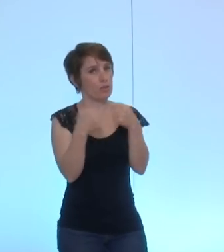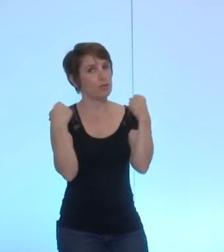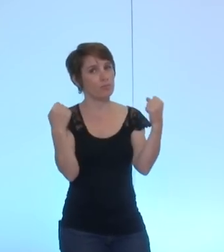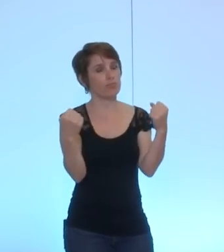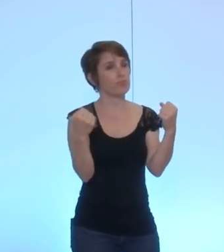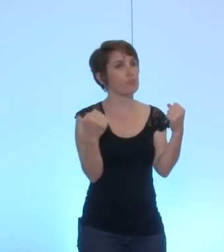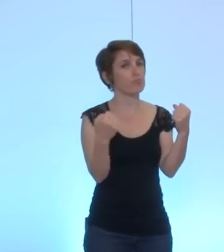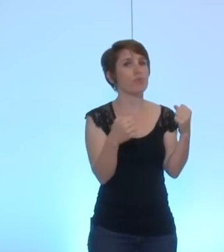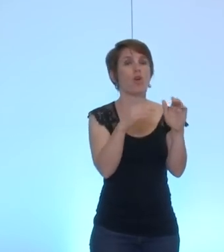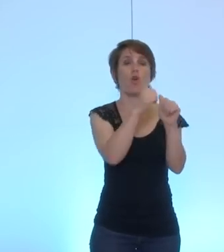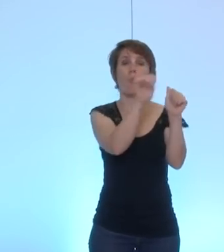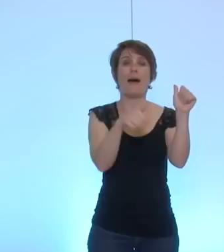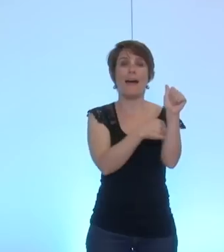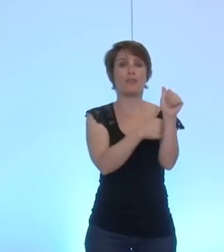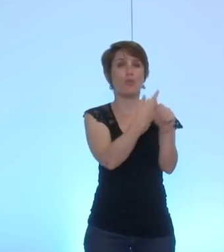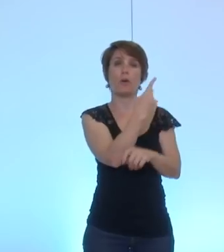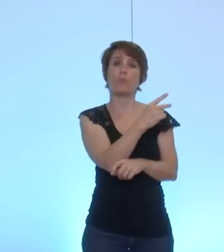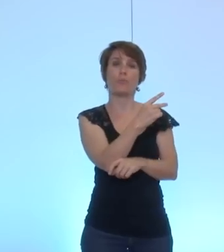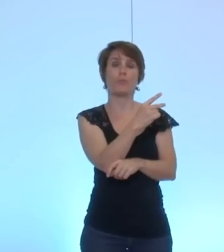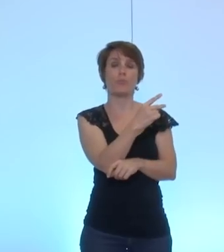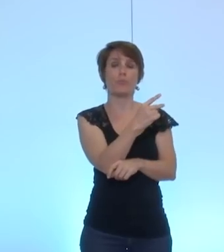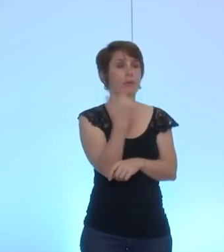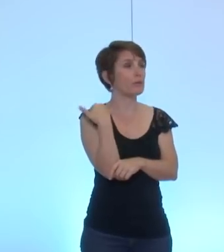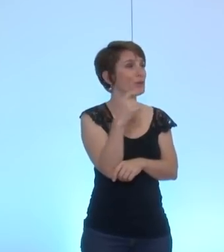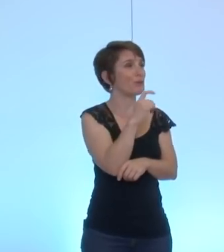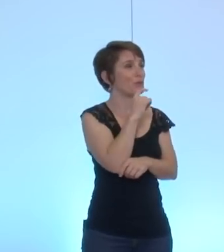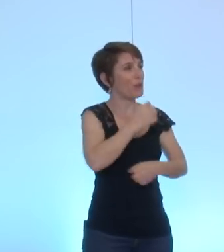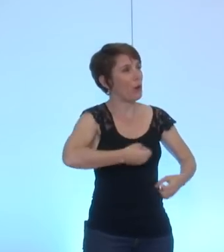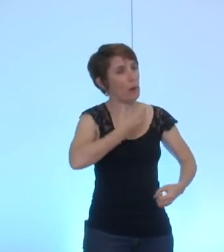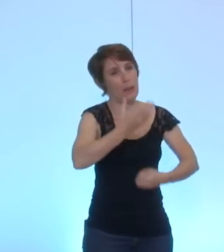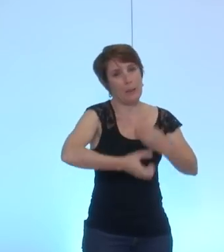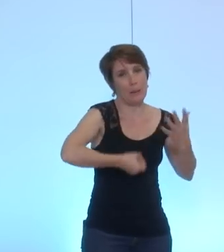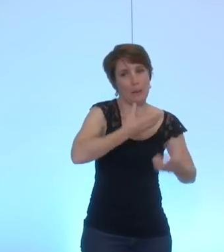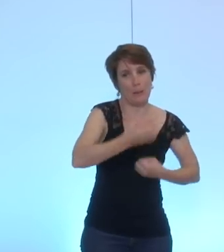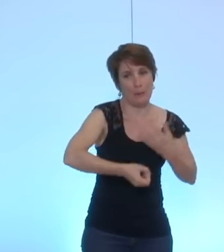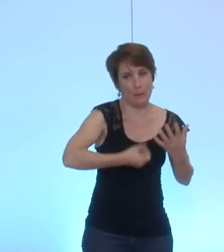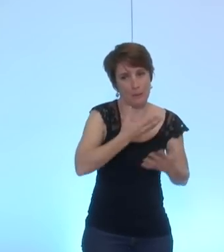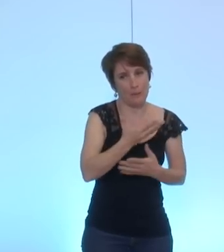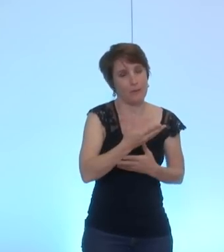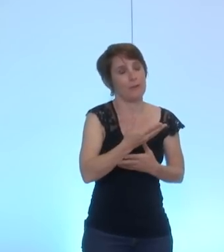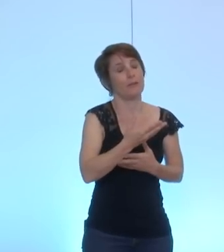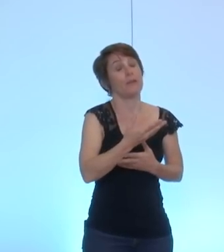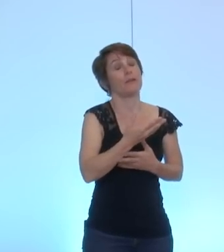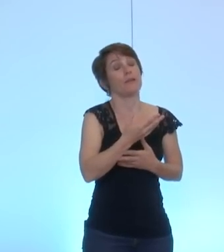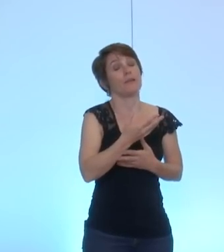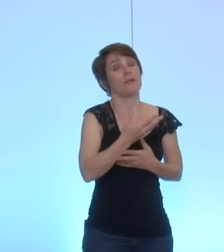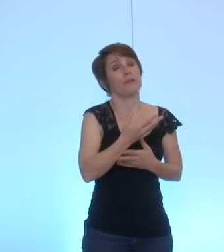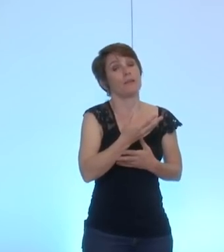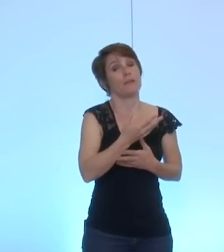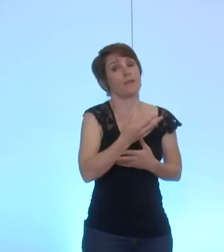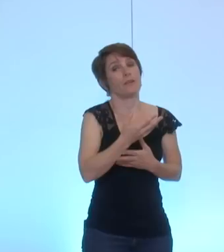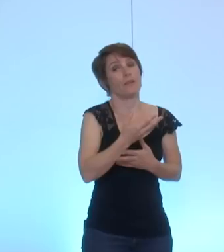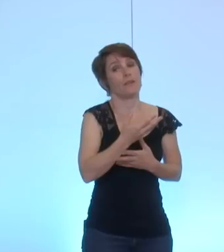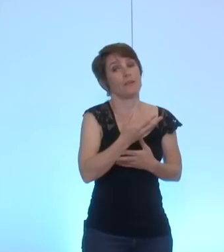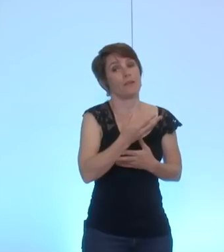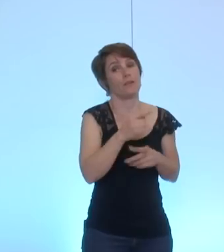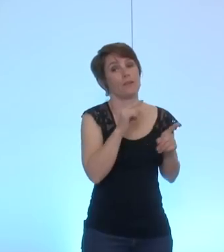votre adjoint qui s'est exprimé tout à l'heure longuement et librement sur cette délibération et le fait que personne ne vous aurait